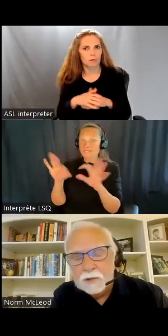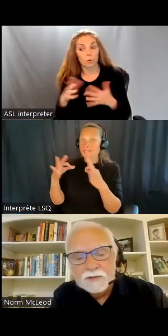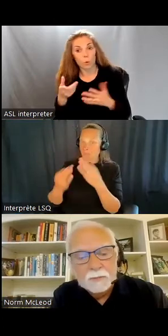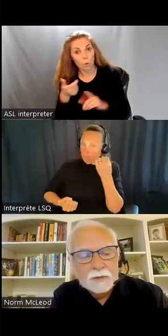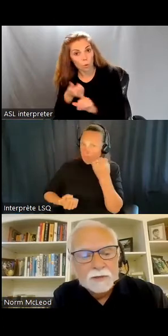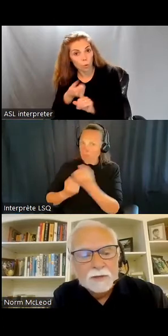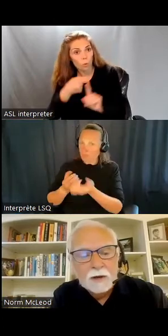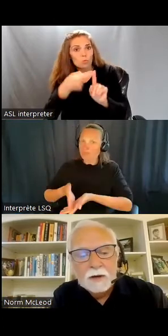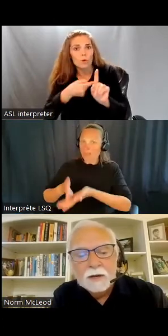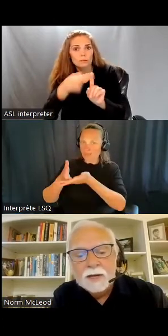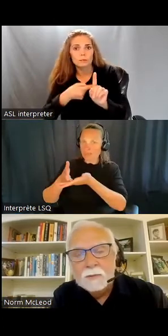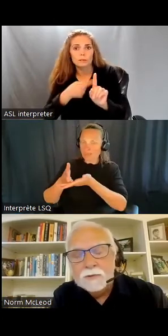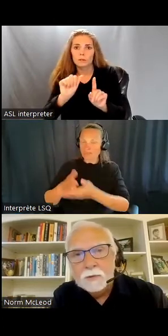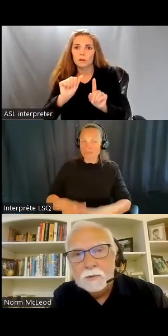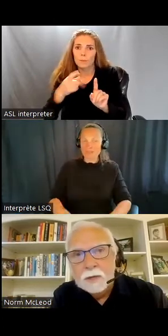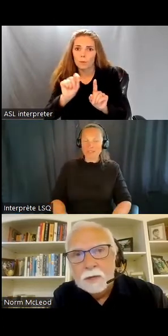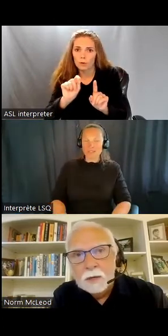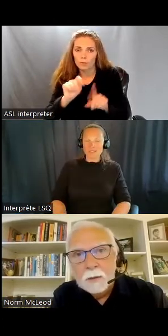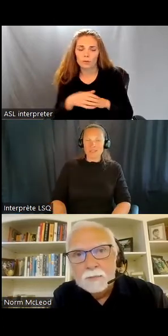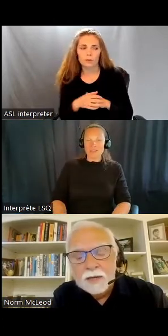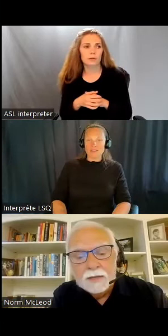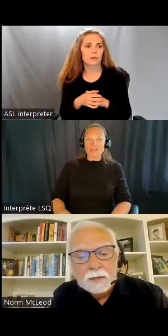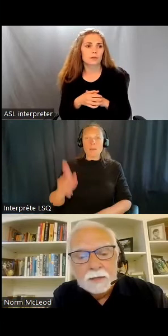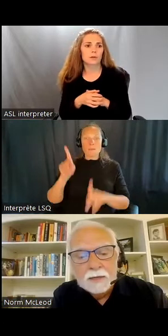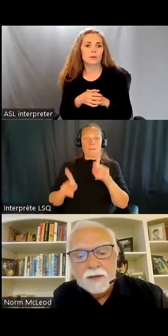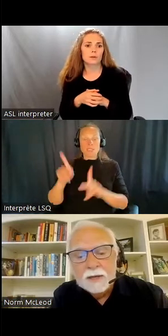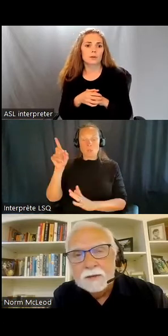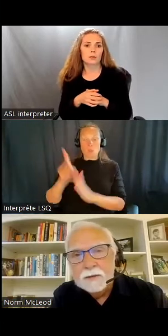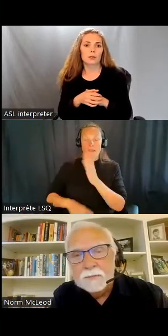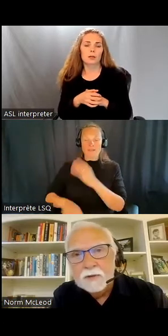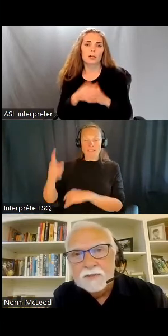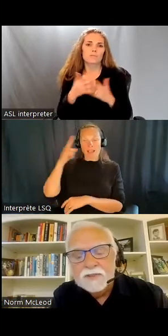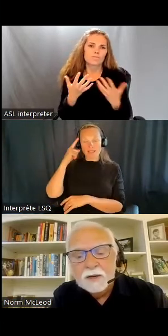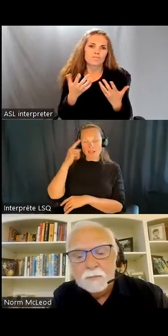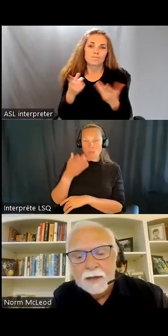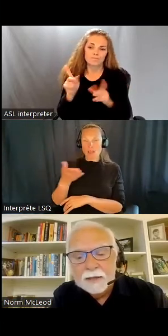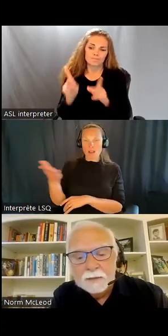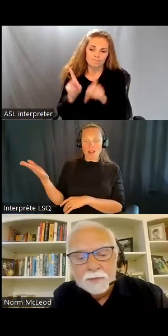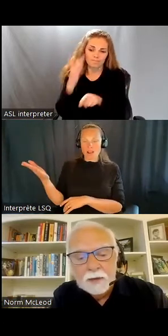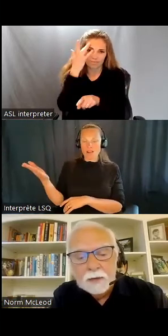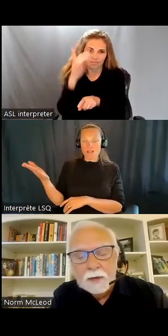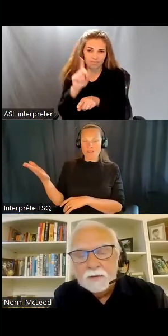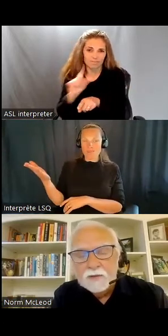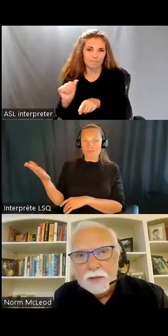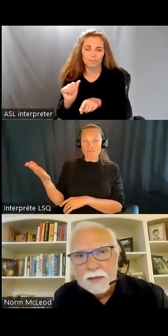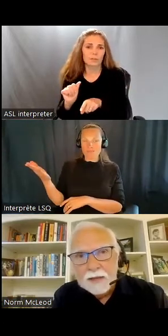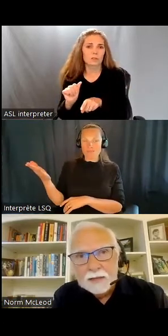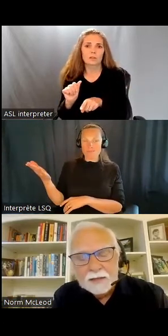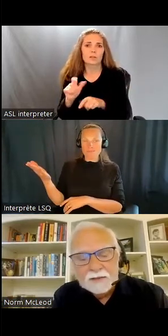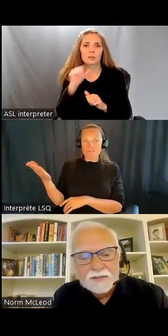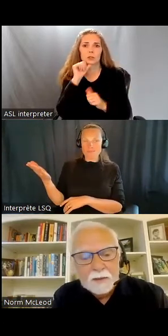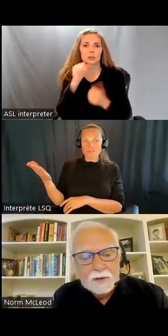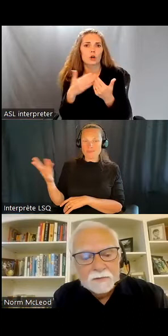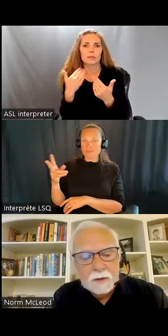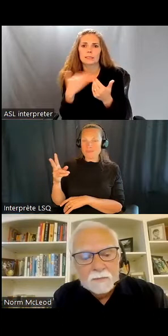De plus, la majorité des personnes ayant déficience intellectuelle sont incapables d'obtenir une planification indépendante centrée